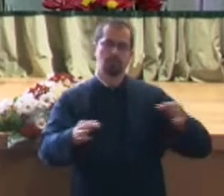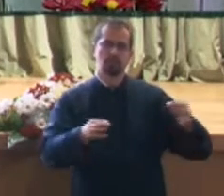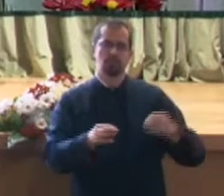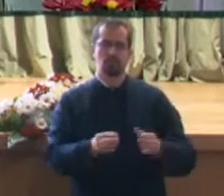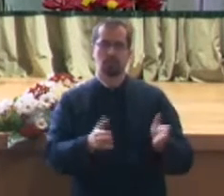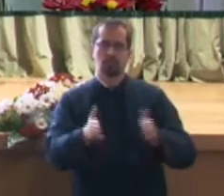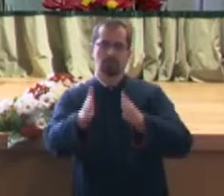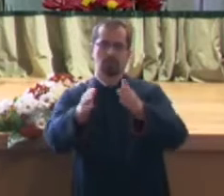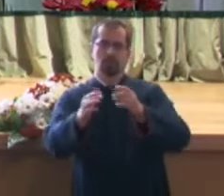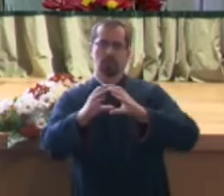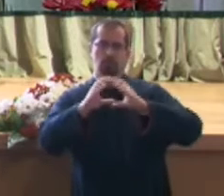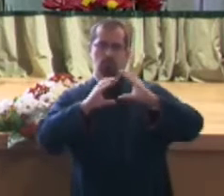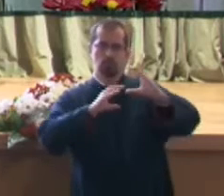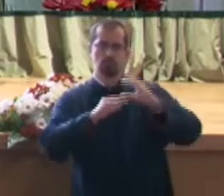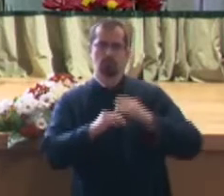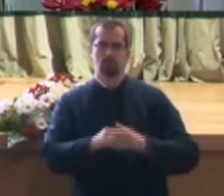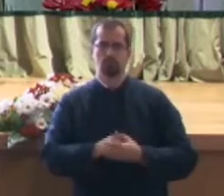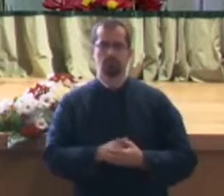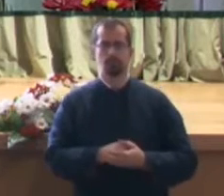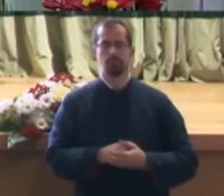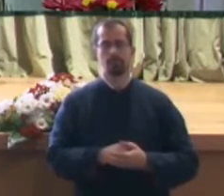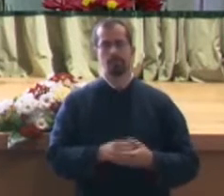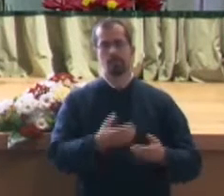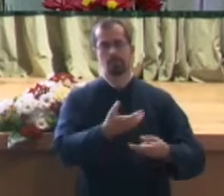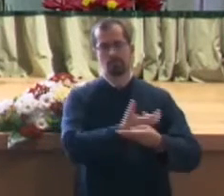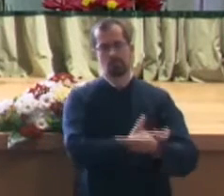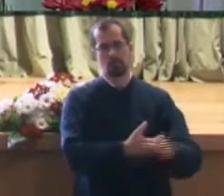Pitești, vom avea 99 de stații absolut noi,